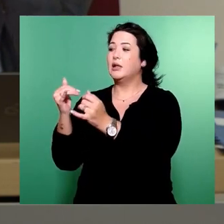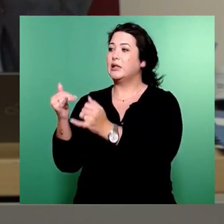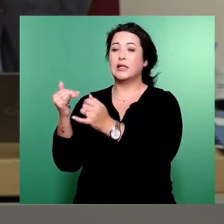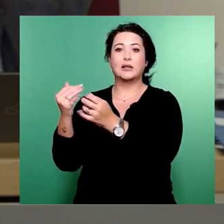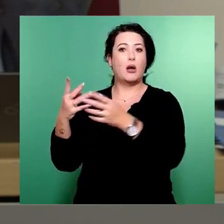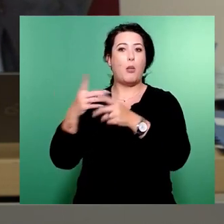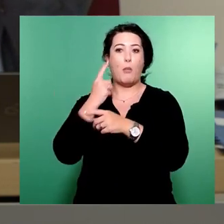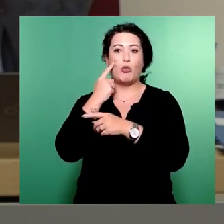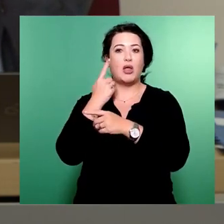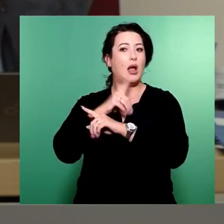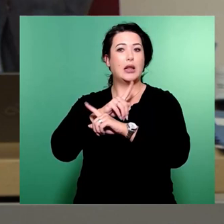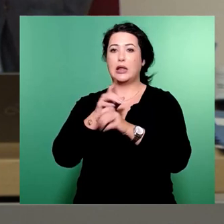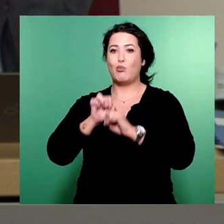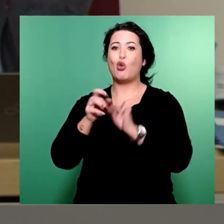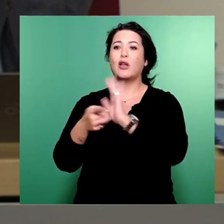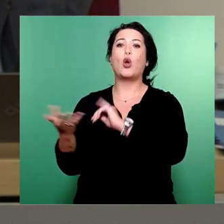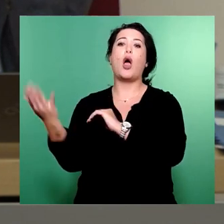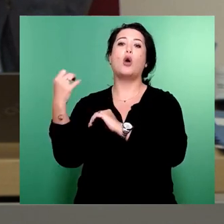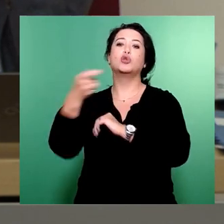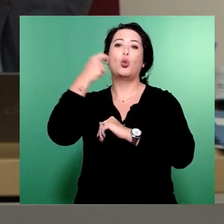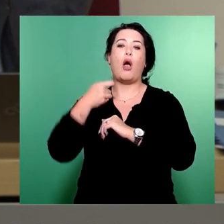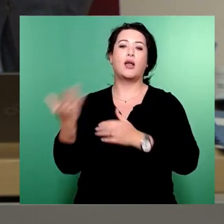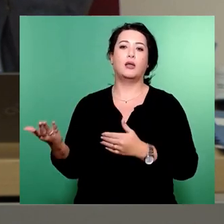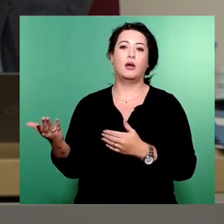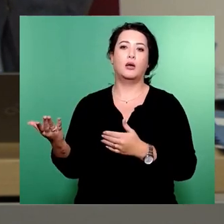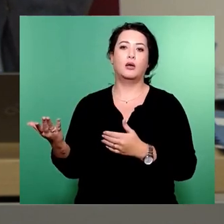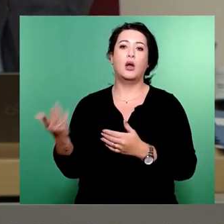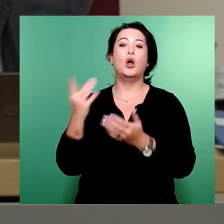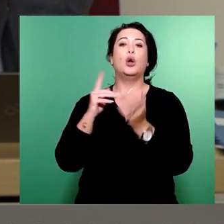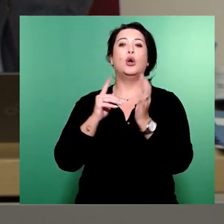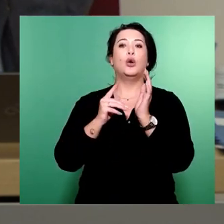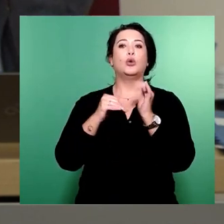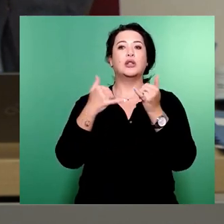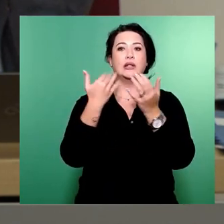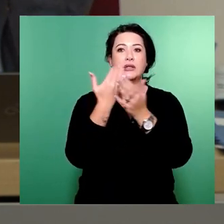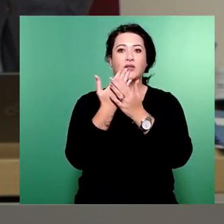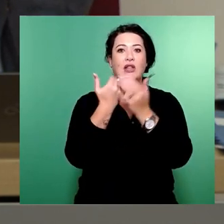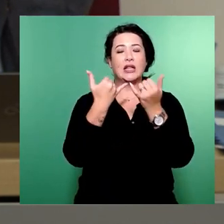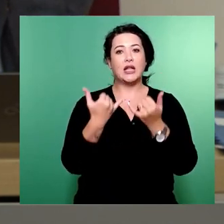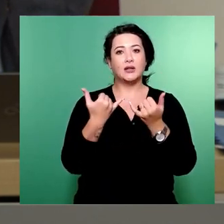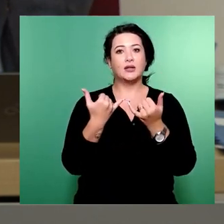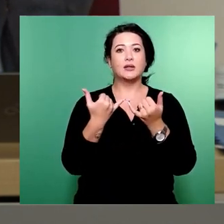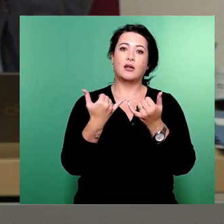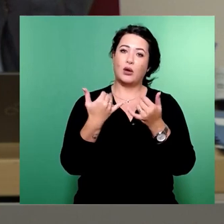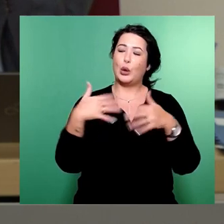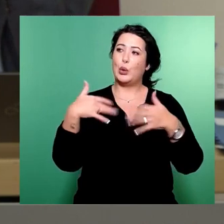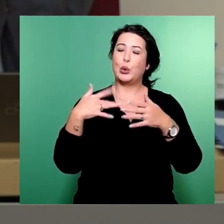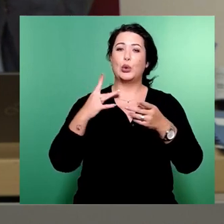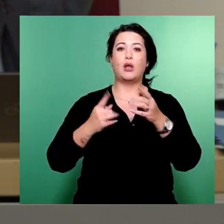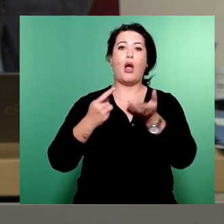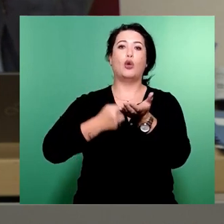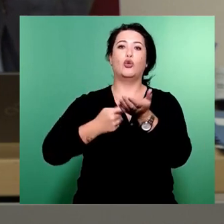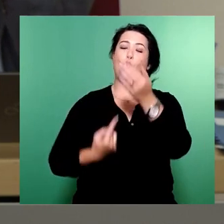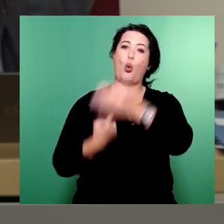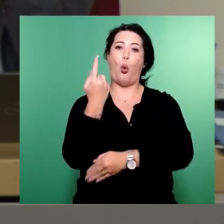möglich und das führt eben dann zu massiven Herausforderungen, die zu bewältigen